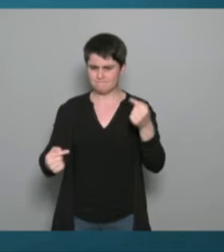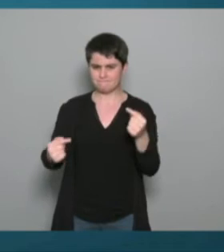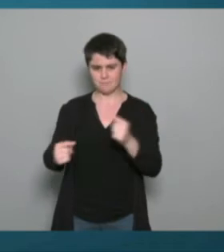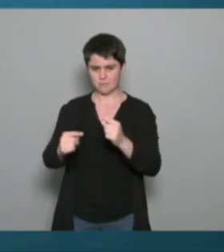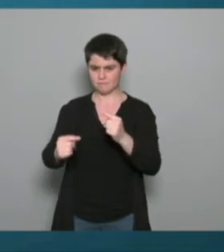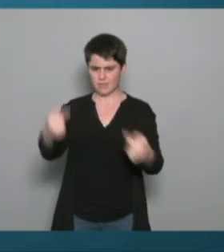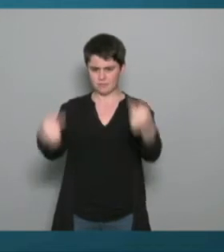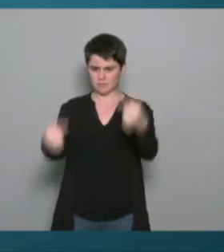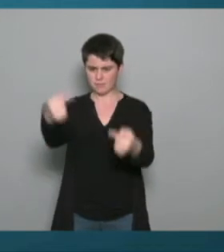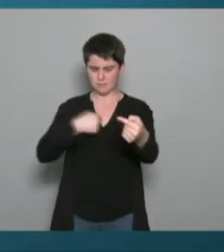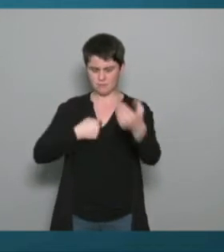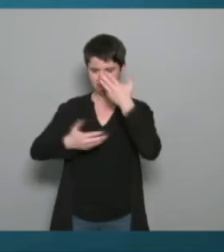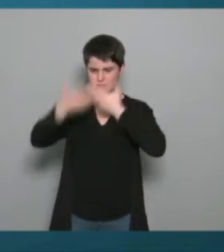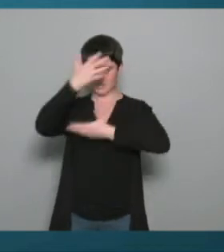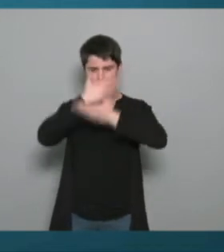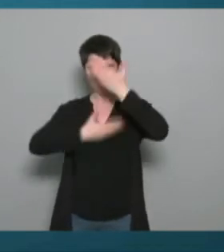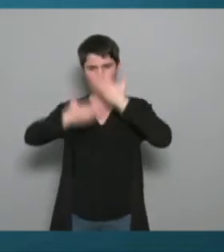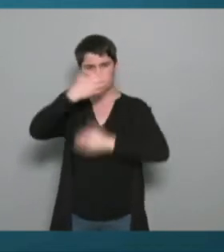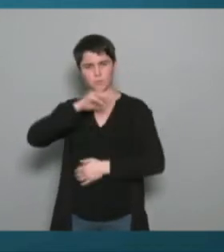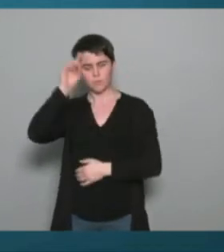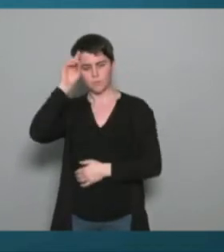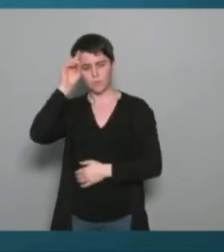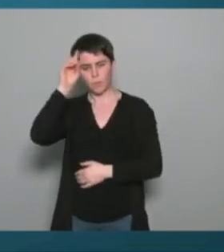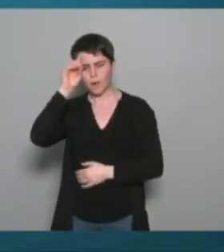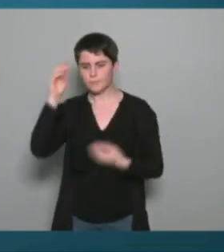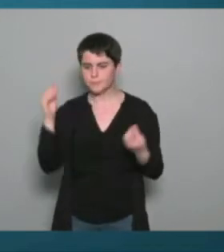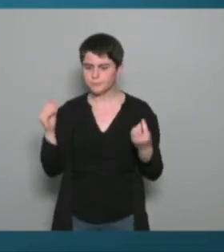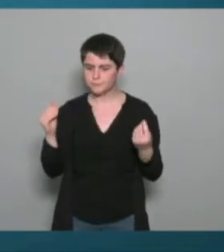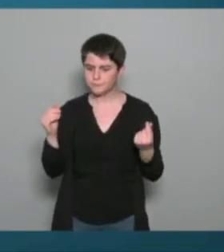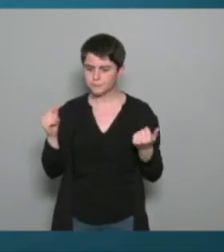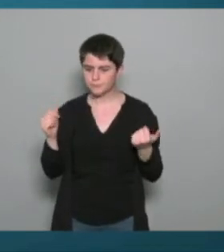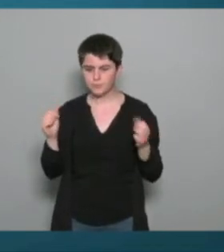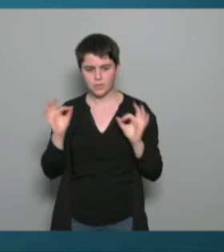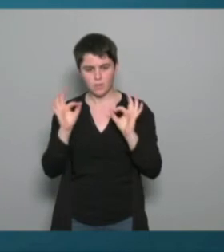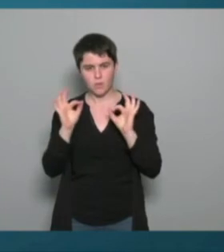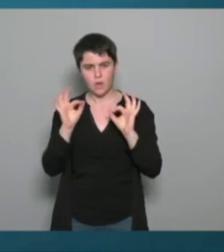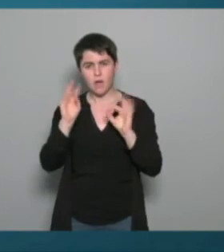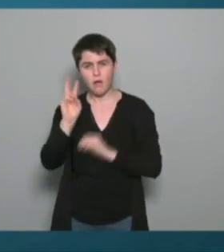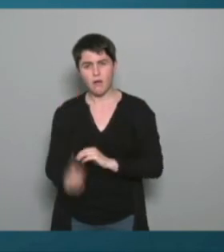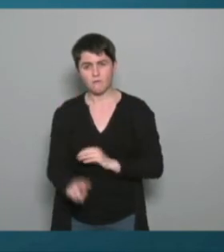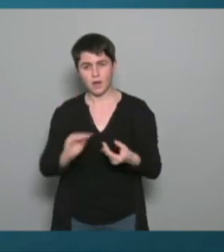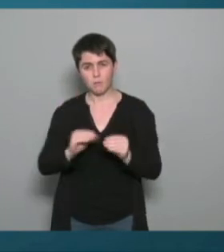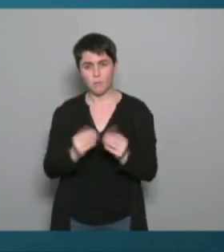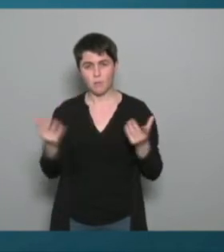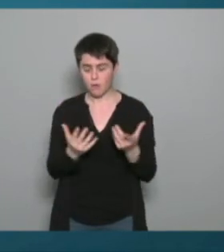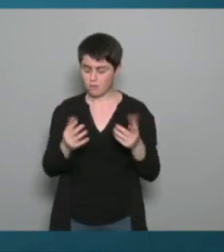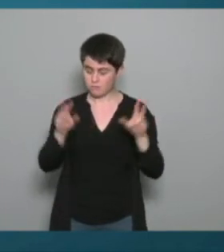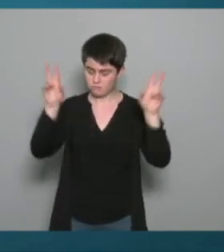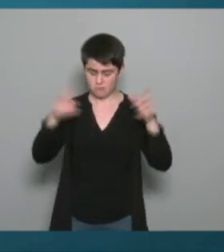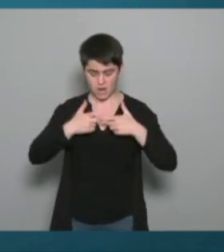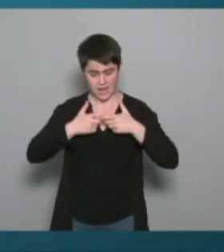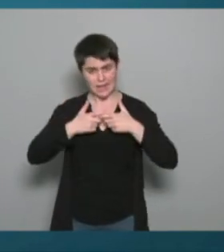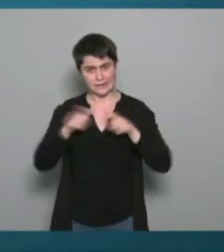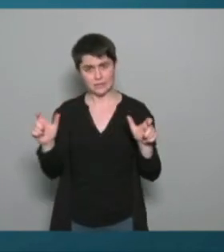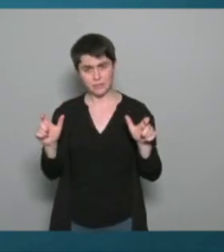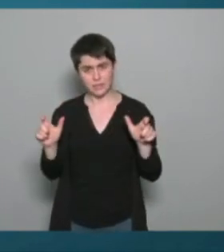l'impression que derrière ça c'est plutôt la question de l'accessibilité finalement des uns et des autres des usagers à